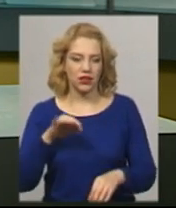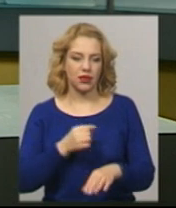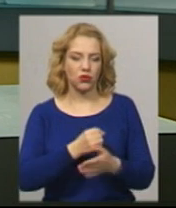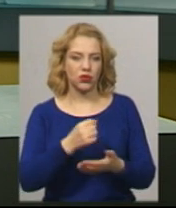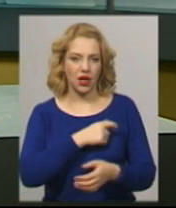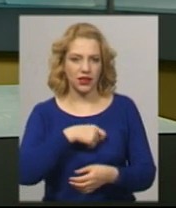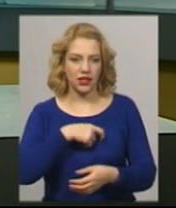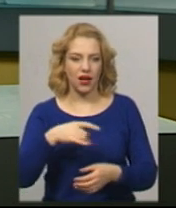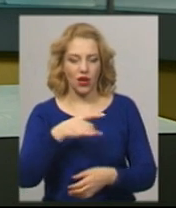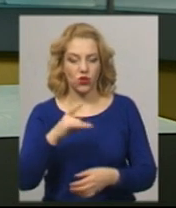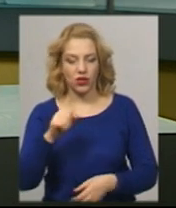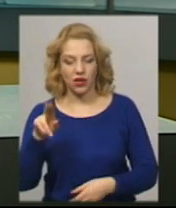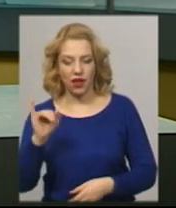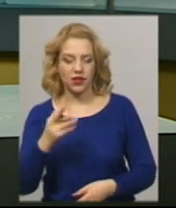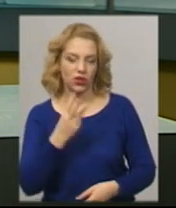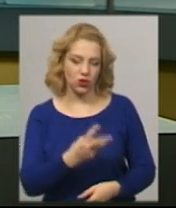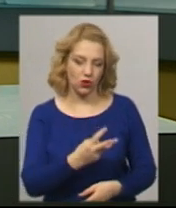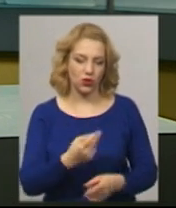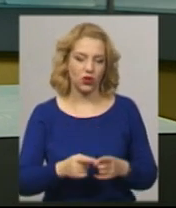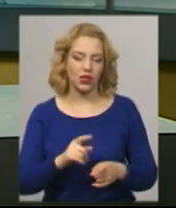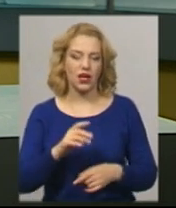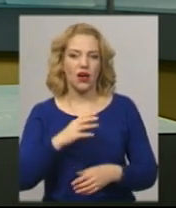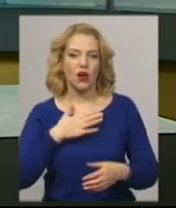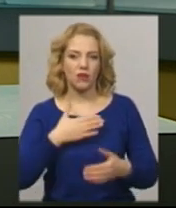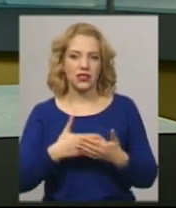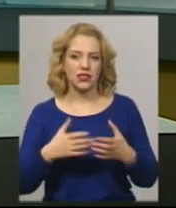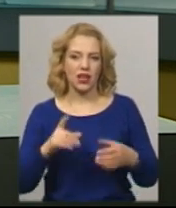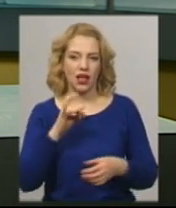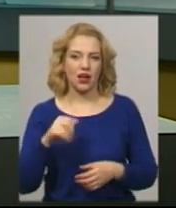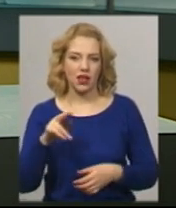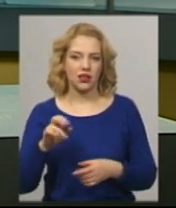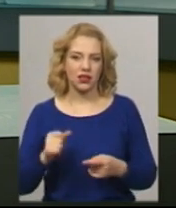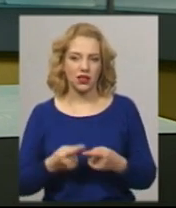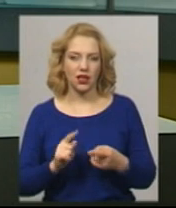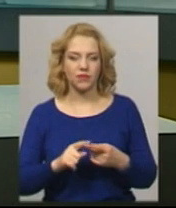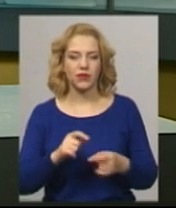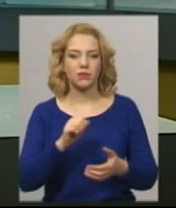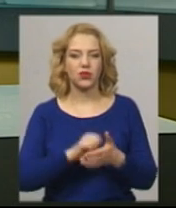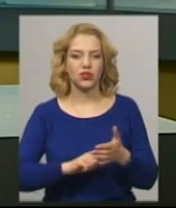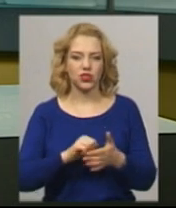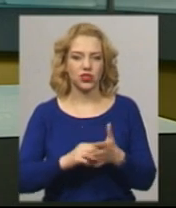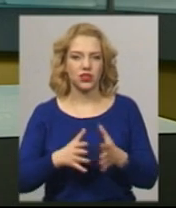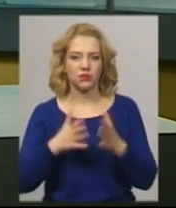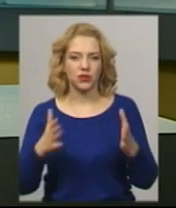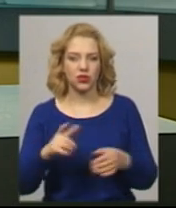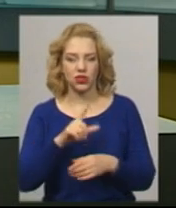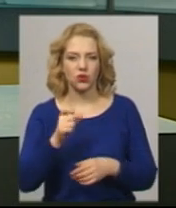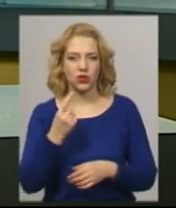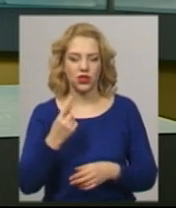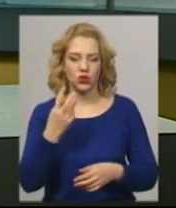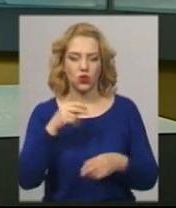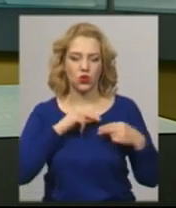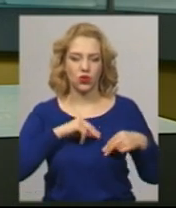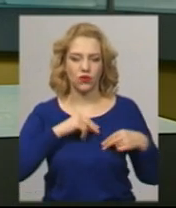громадські організації. Саме порушення процедури висунення кандидатів для роботи в комісії стали причиною більшості із 11 трудових